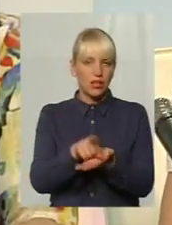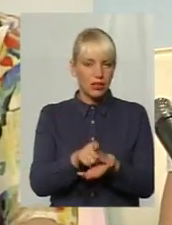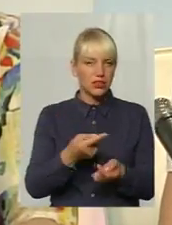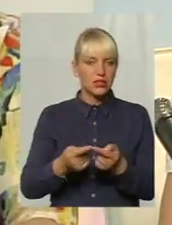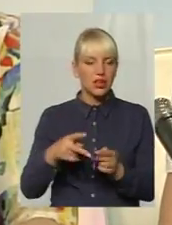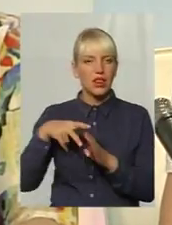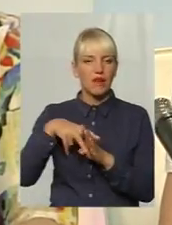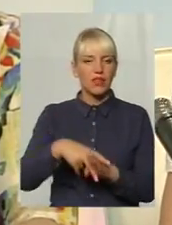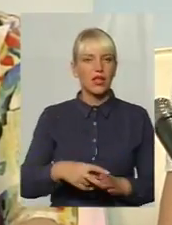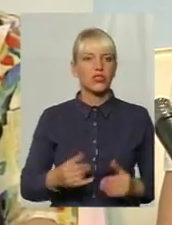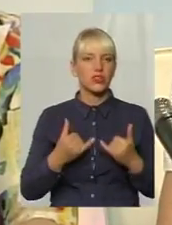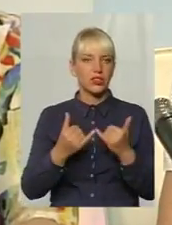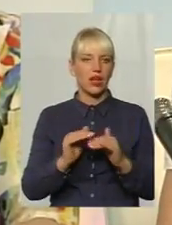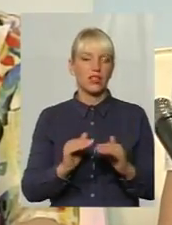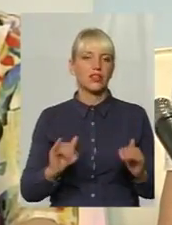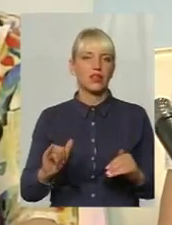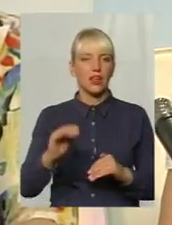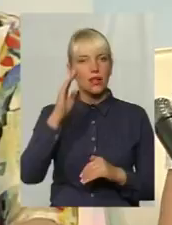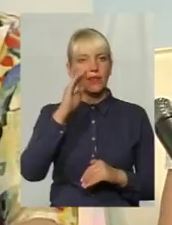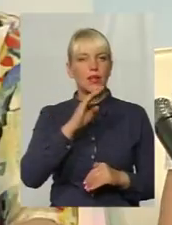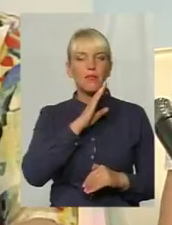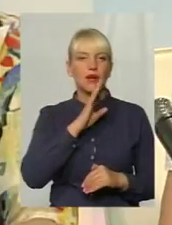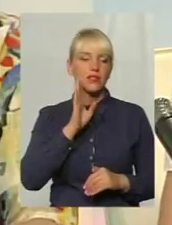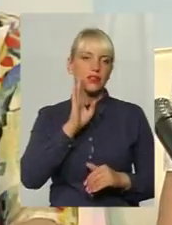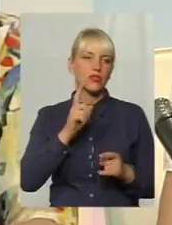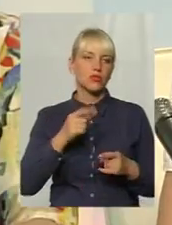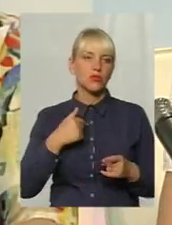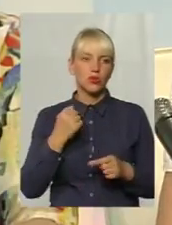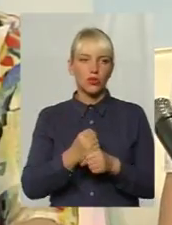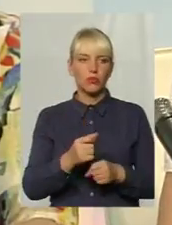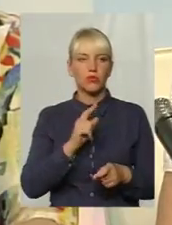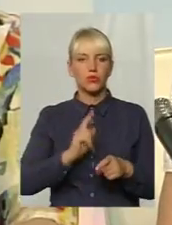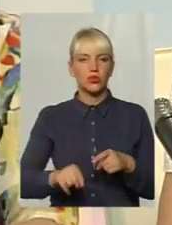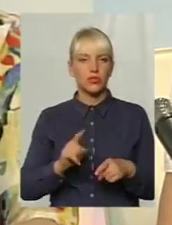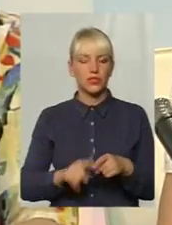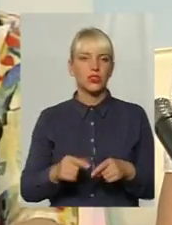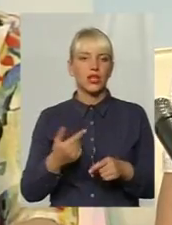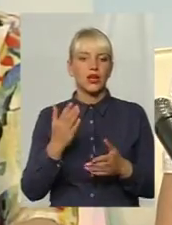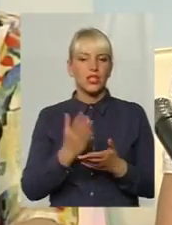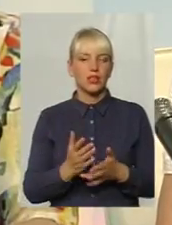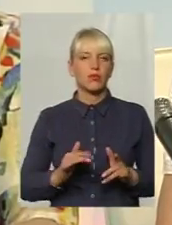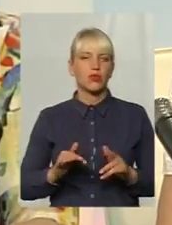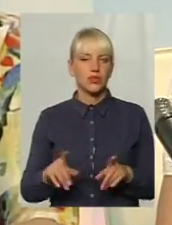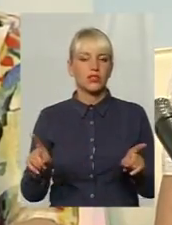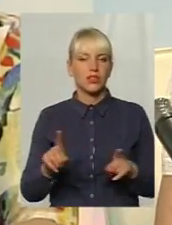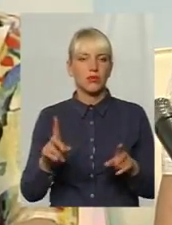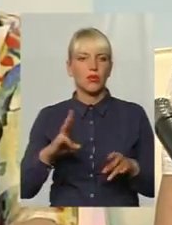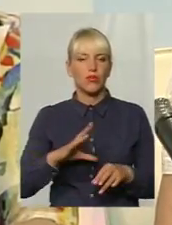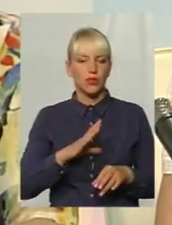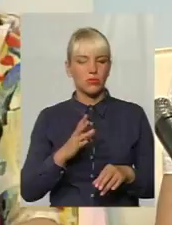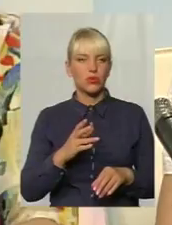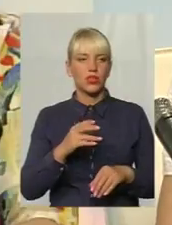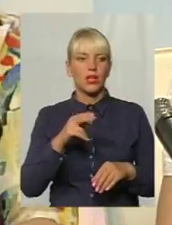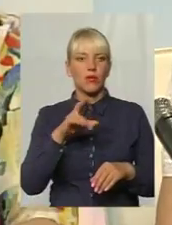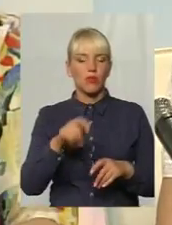і для дітей, і для батьків. Тому робиться, звичайно, хотілося б швидше, тому що є процес певний, який повинен пройти і по